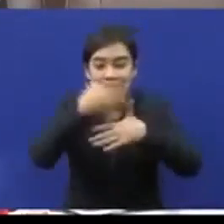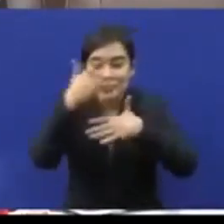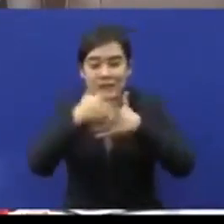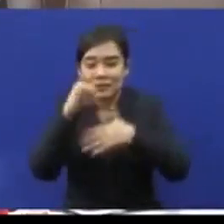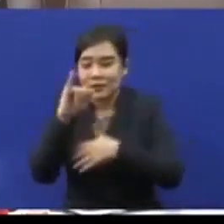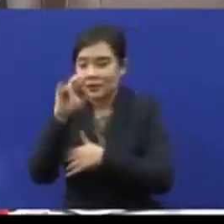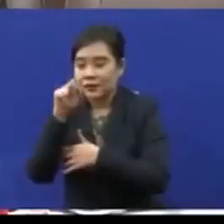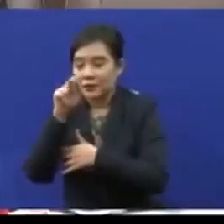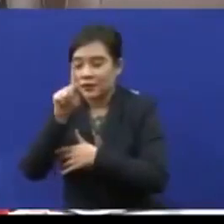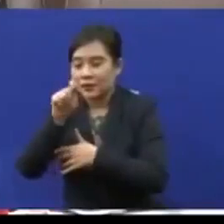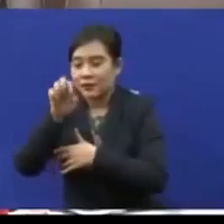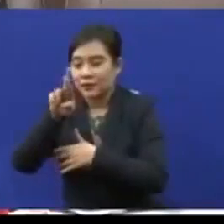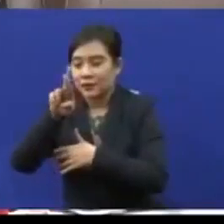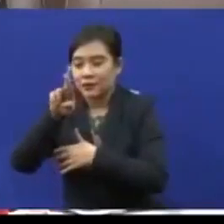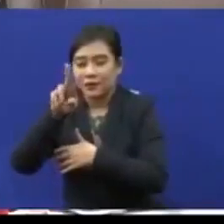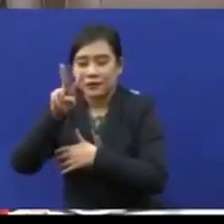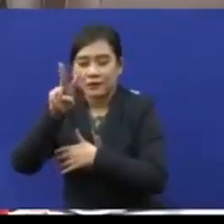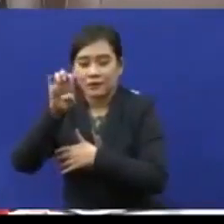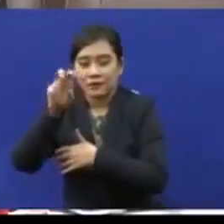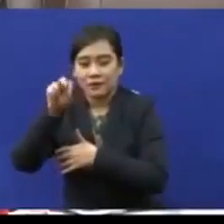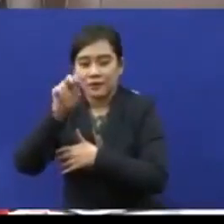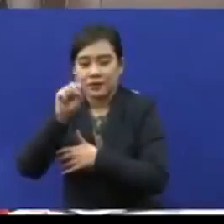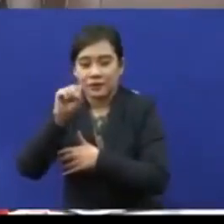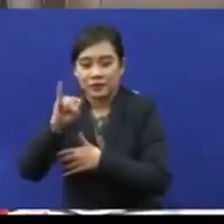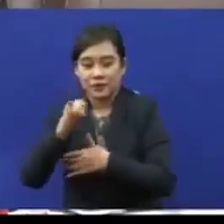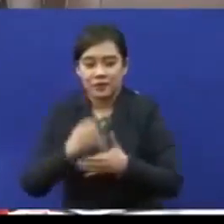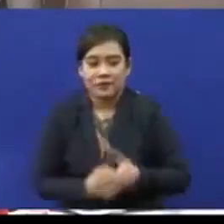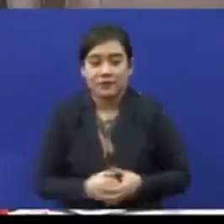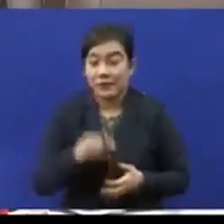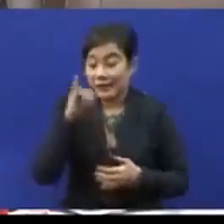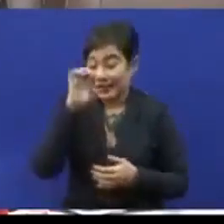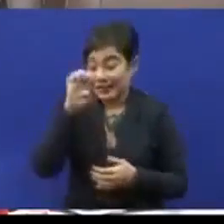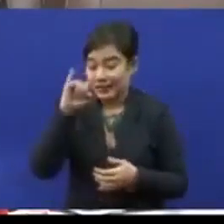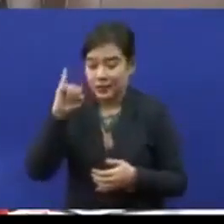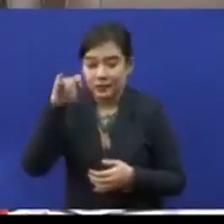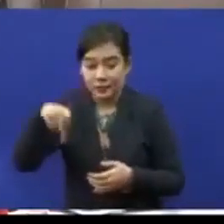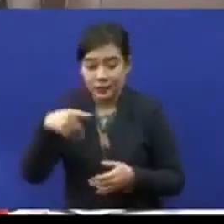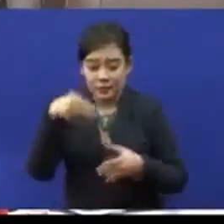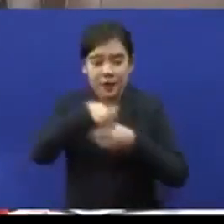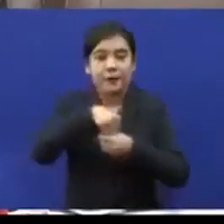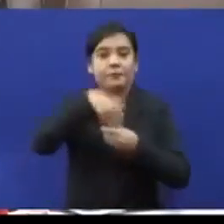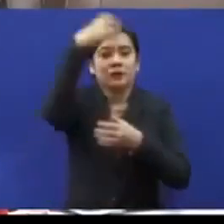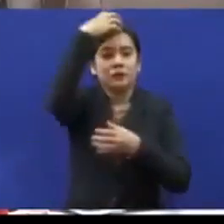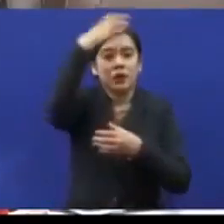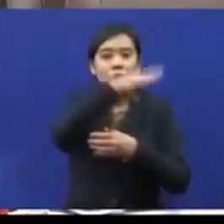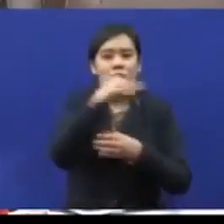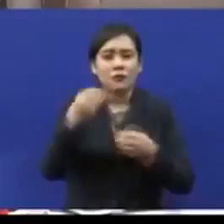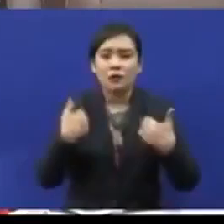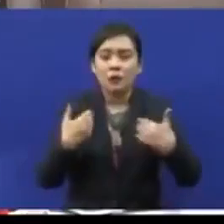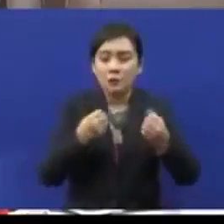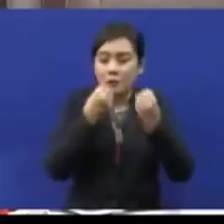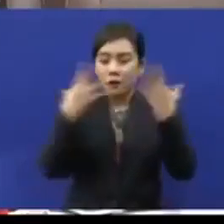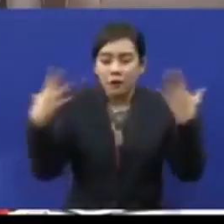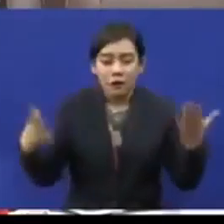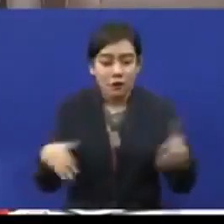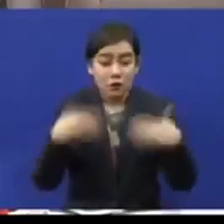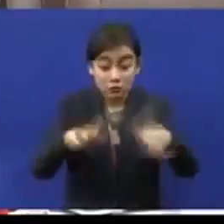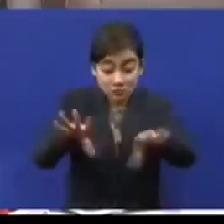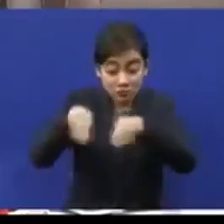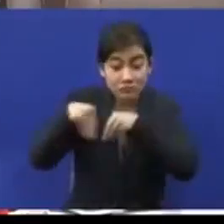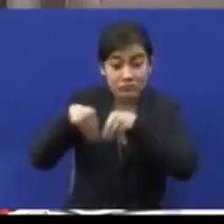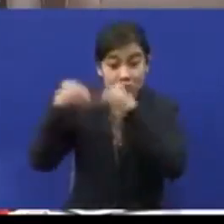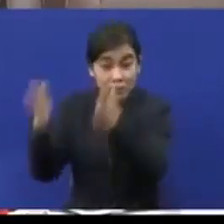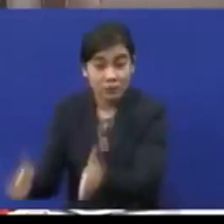intervention program ataupun dengan pendek, kita kata EIP, di negeri Selangor. Ada banyak penerima-penerima